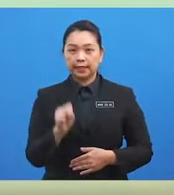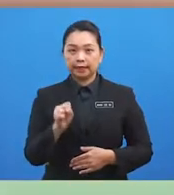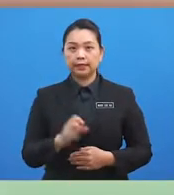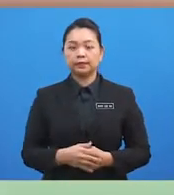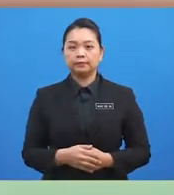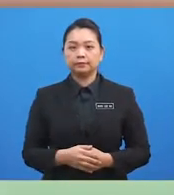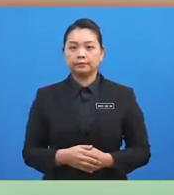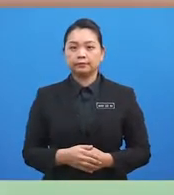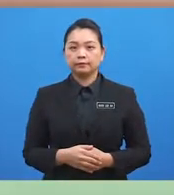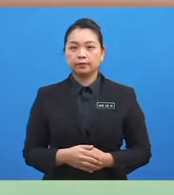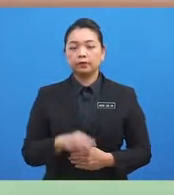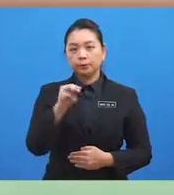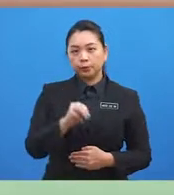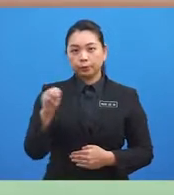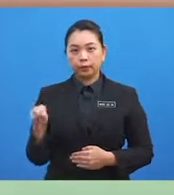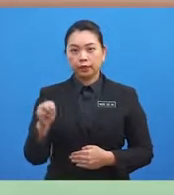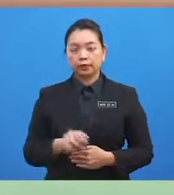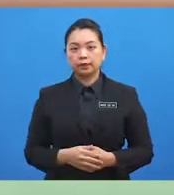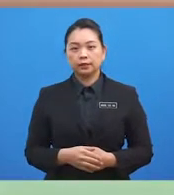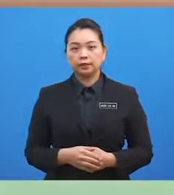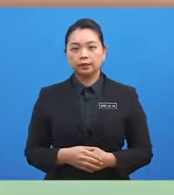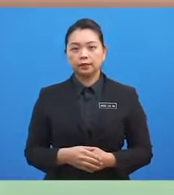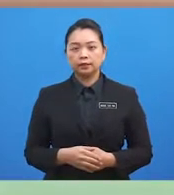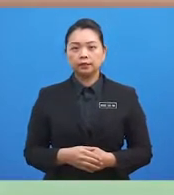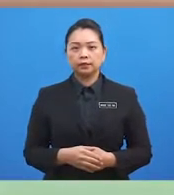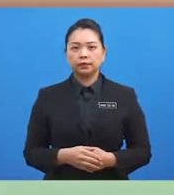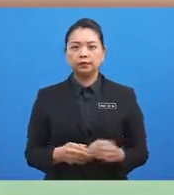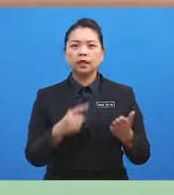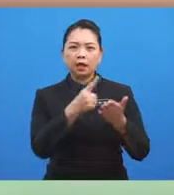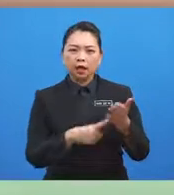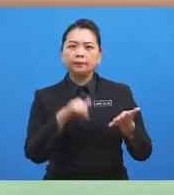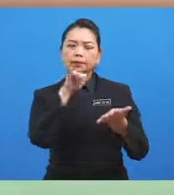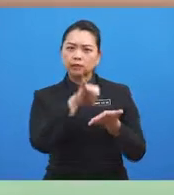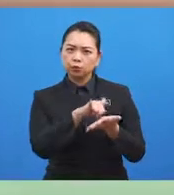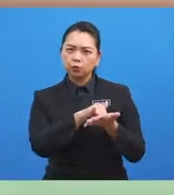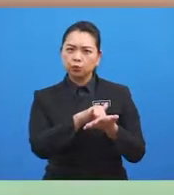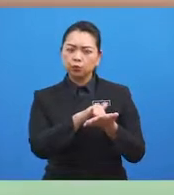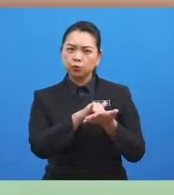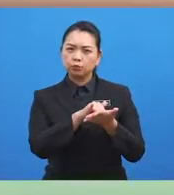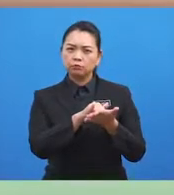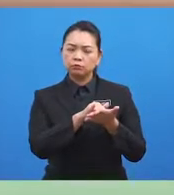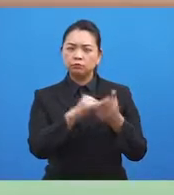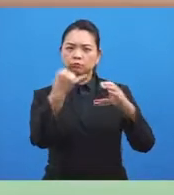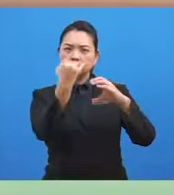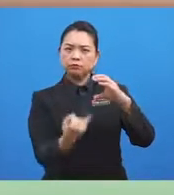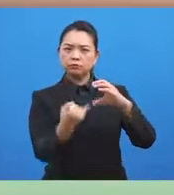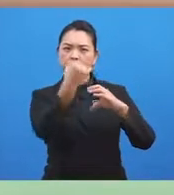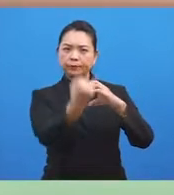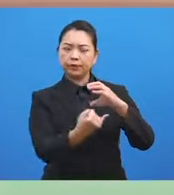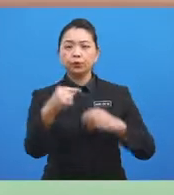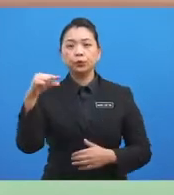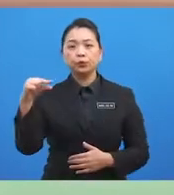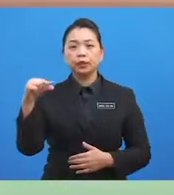murid-murid, apakah itu meridian greenish? Imbas